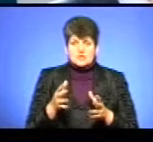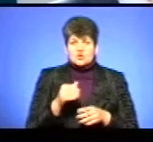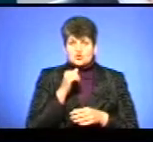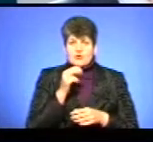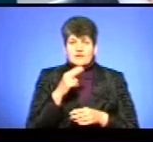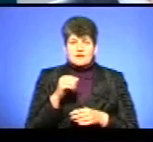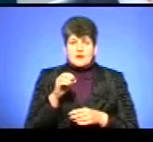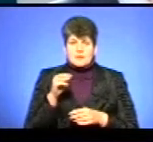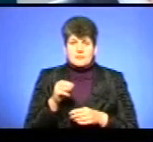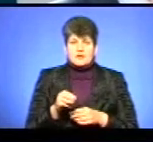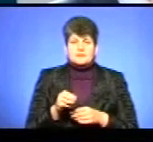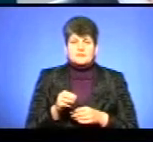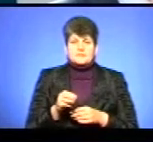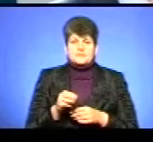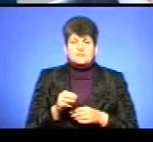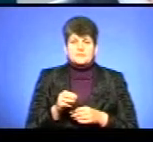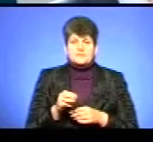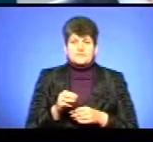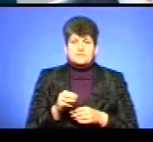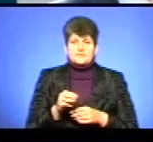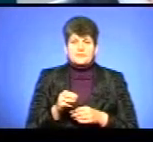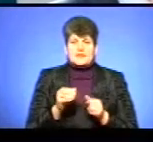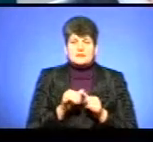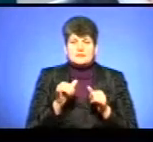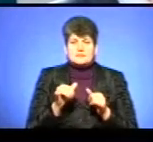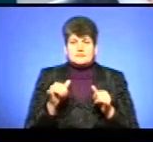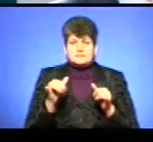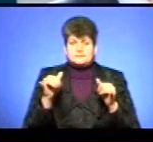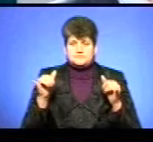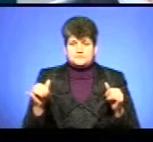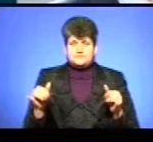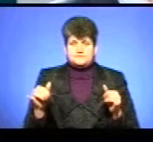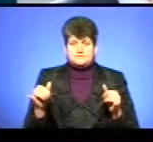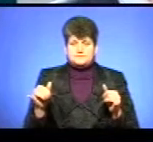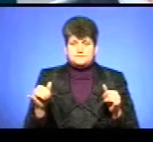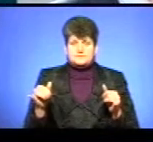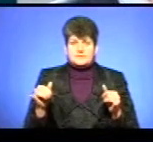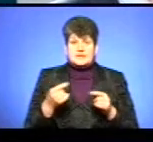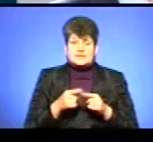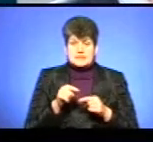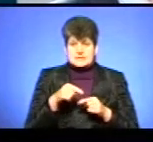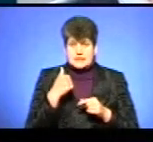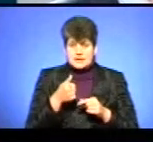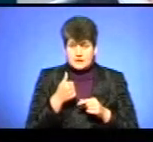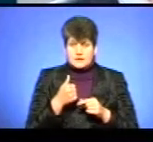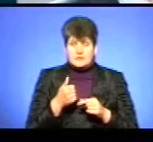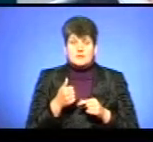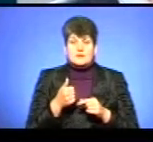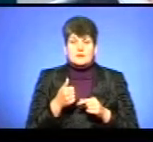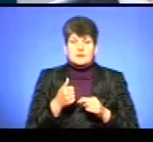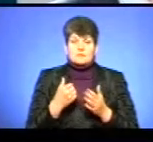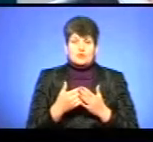діабет сьогодні як ніколи зростає, тобто відновлюється. Тільки за цей рік, по даних області